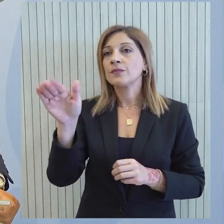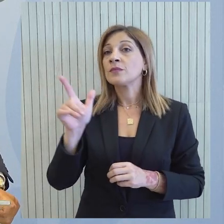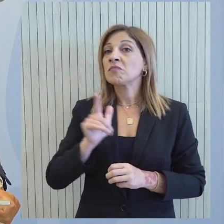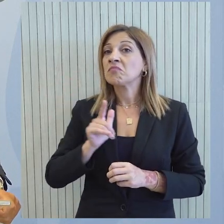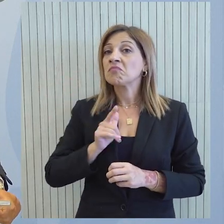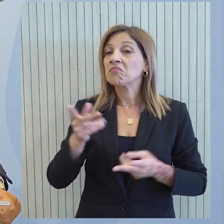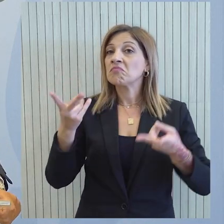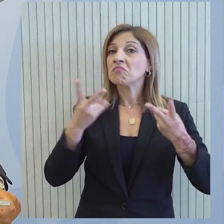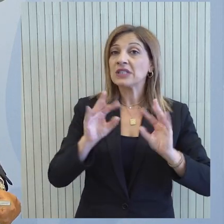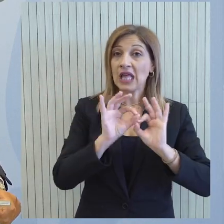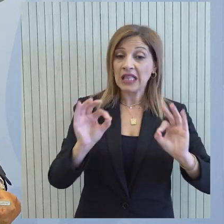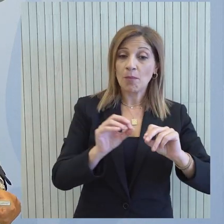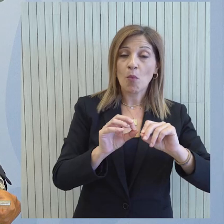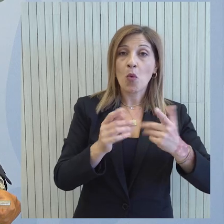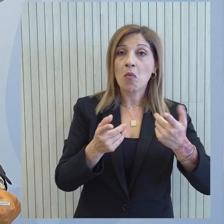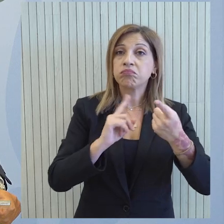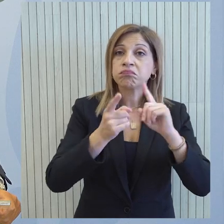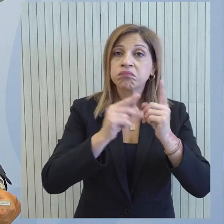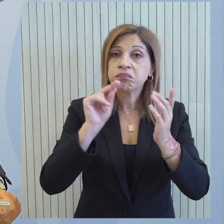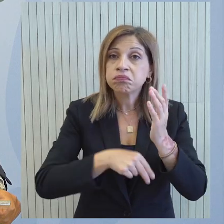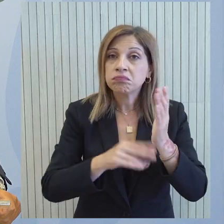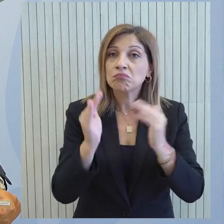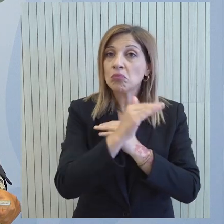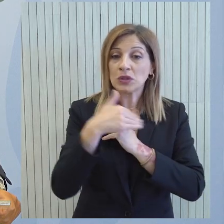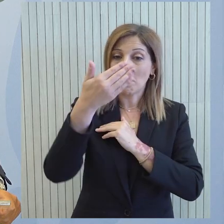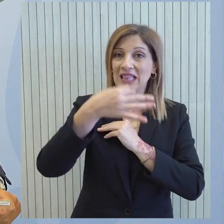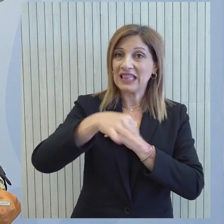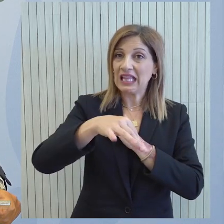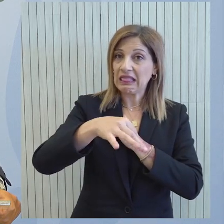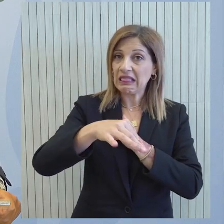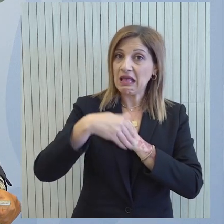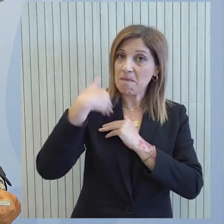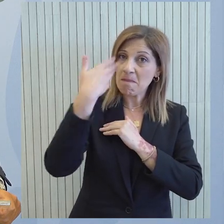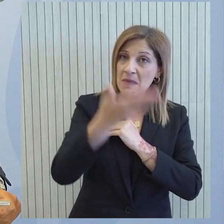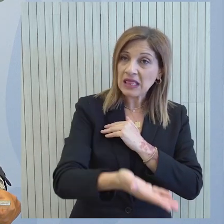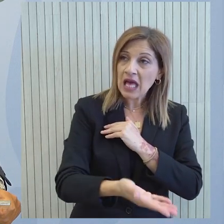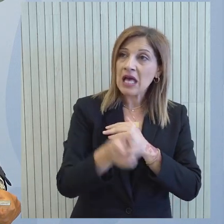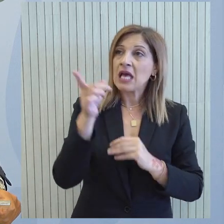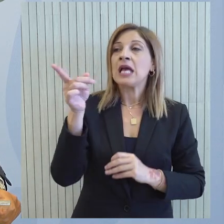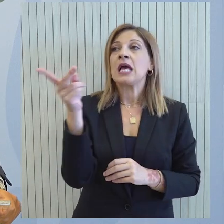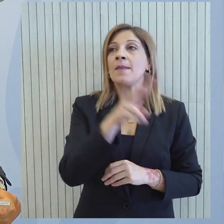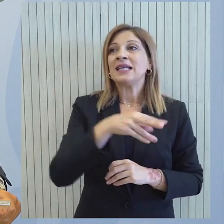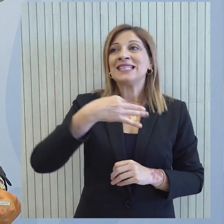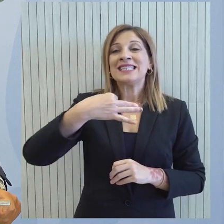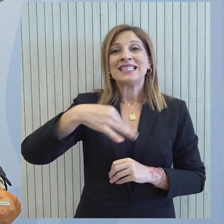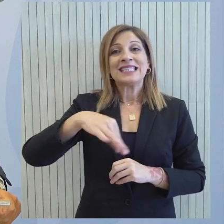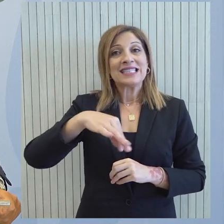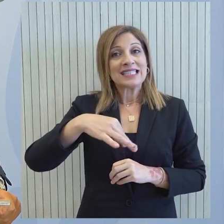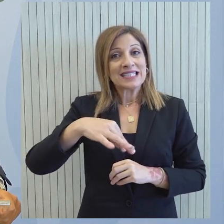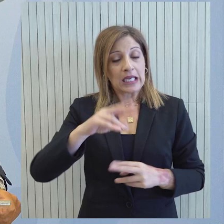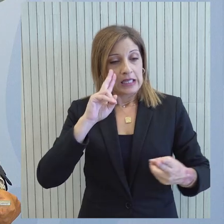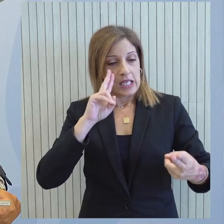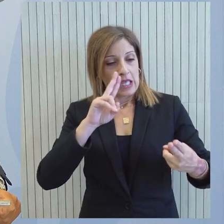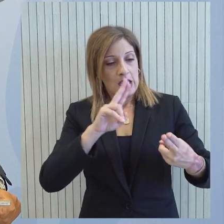συνάντηση της Τρίτης η σύσκεψη της Τρίτης θα είναι